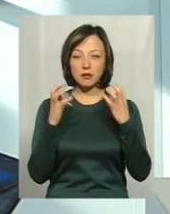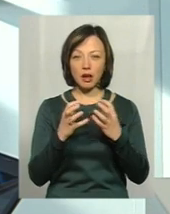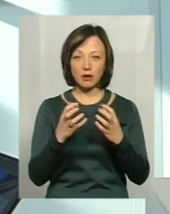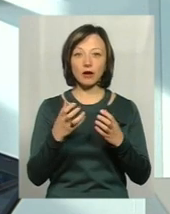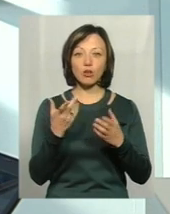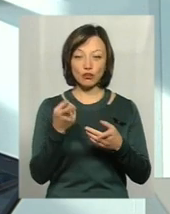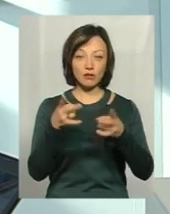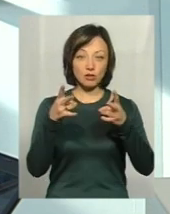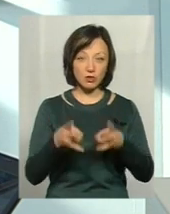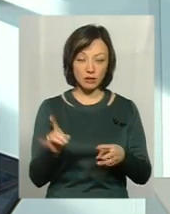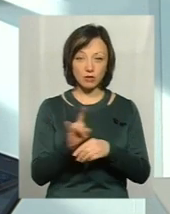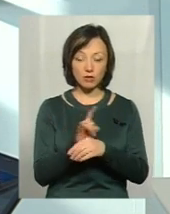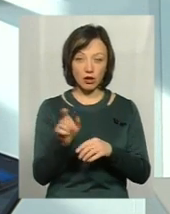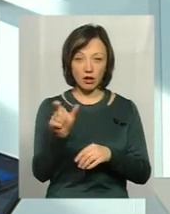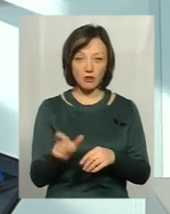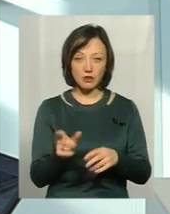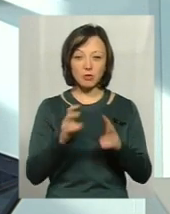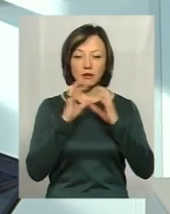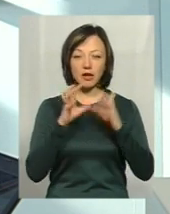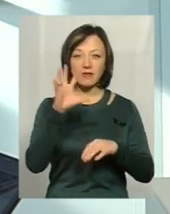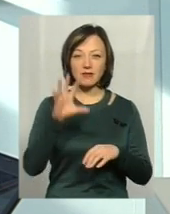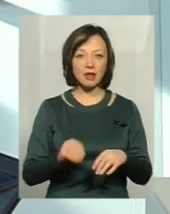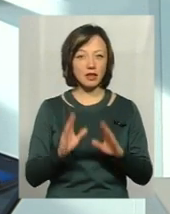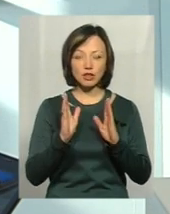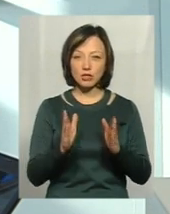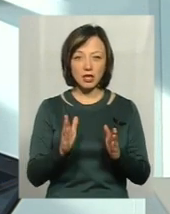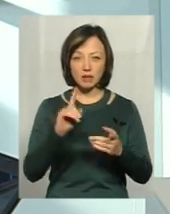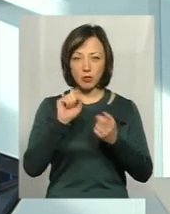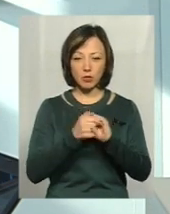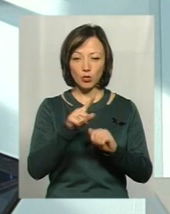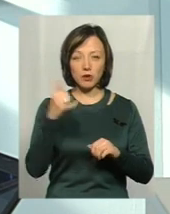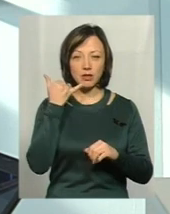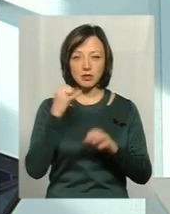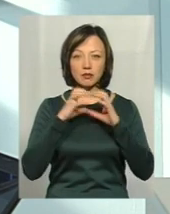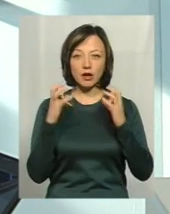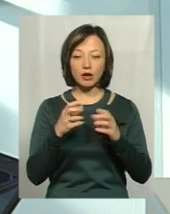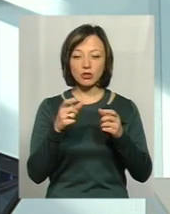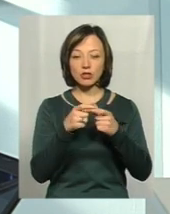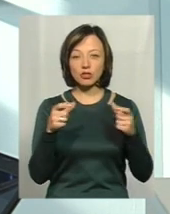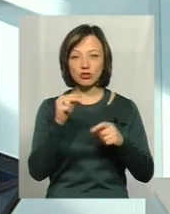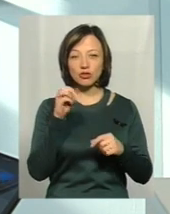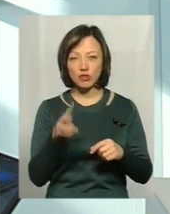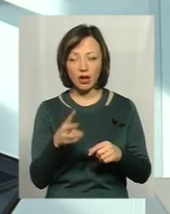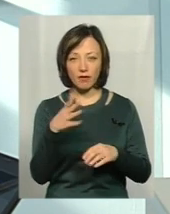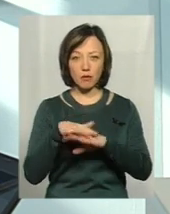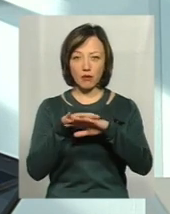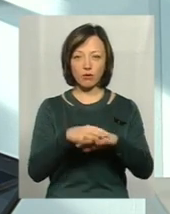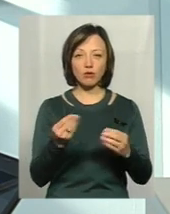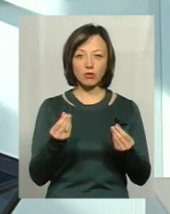якщо ви вже стали жартами шахрайства, потрібно зберігати абсолютно все, не лише запам'ятувати номер телефону, зберігати ті чеки, за якими ви